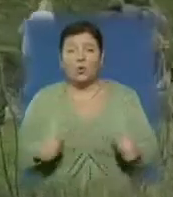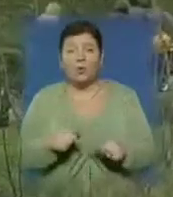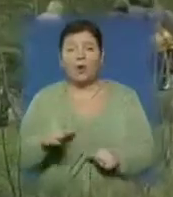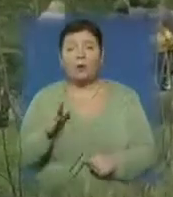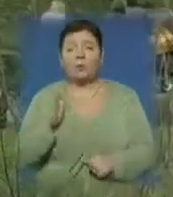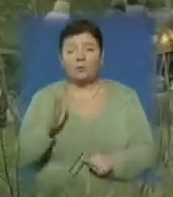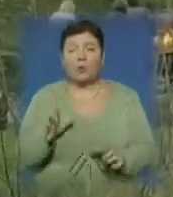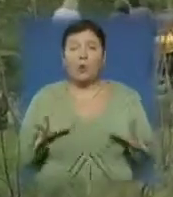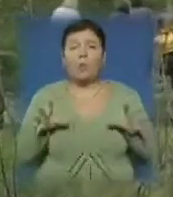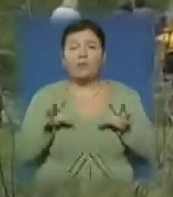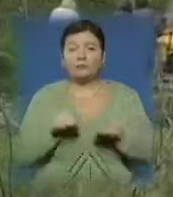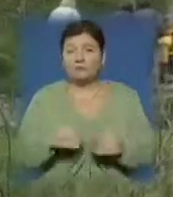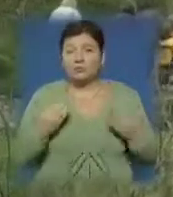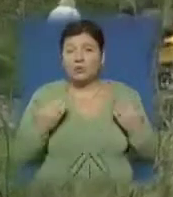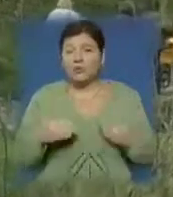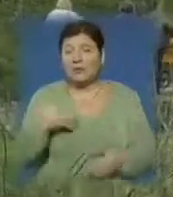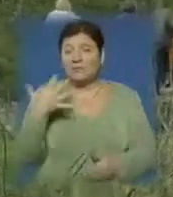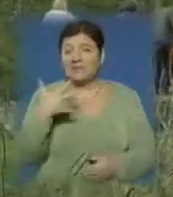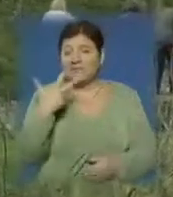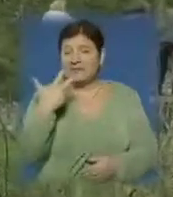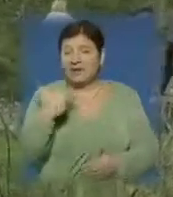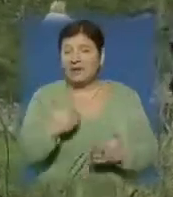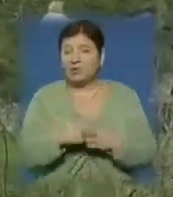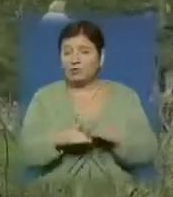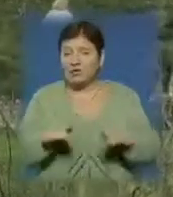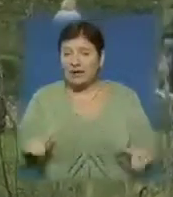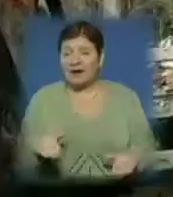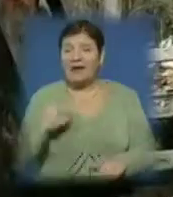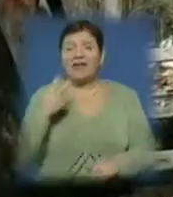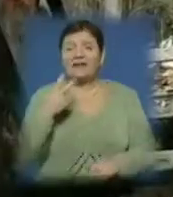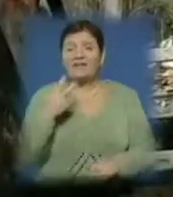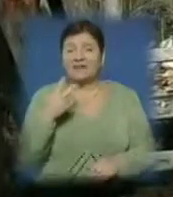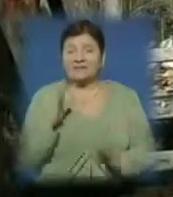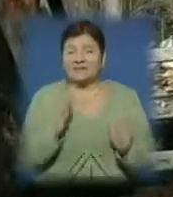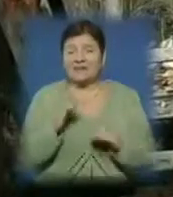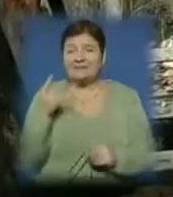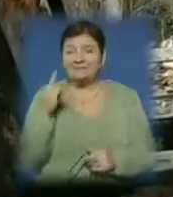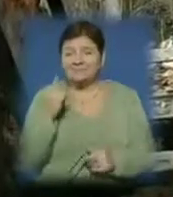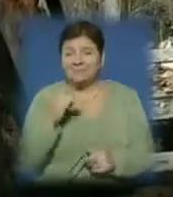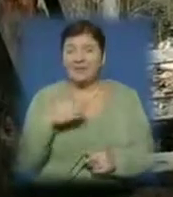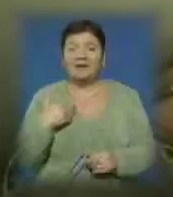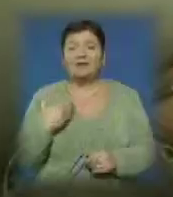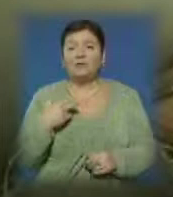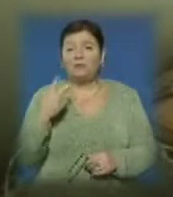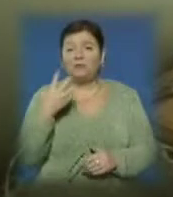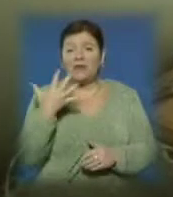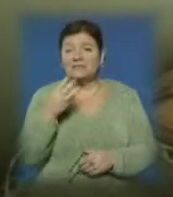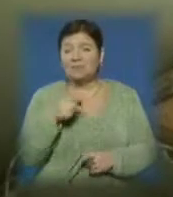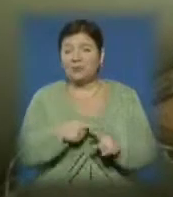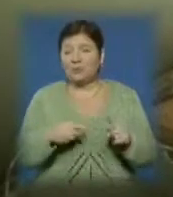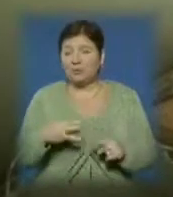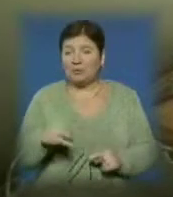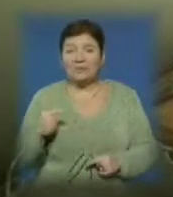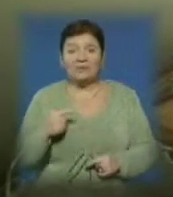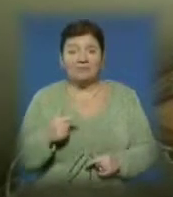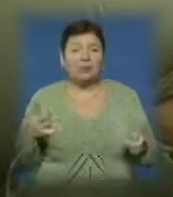укомплектований. Сьогодні в селі 53 дошкільнят і майже 20 немовлят. Будівництво об'єкту обійшлося в 5,5 мільйонів гривень.